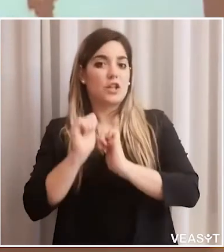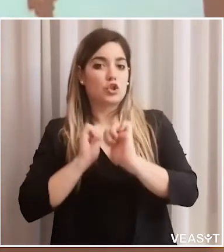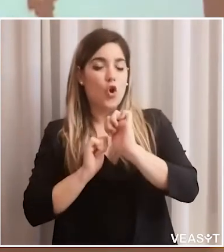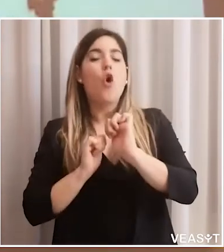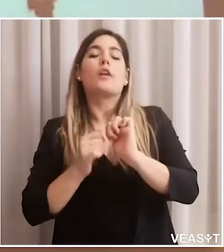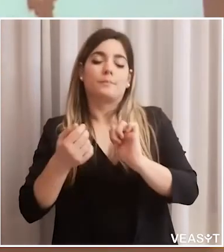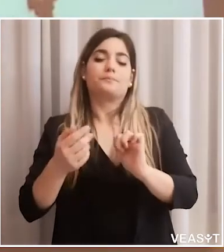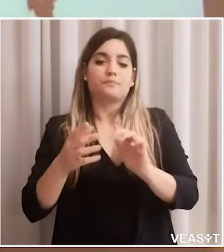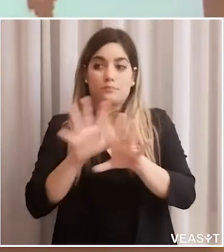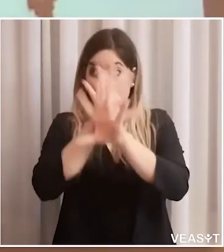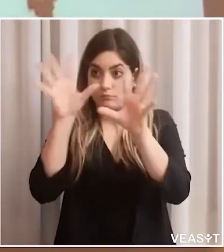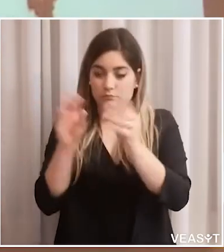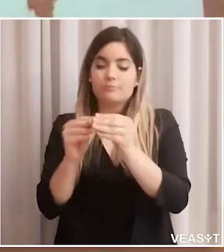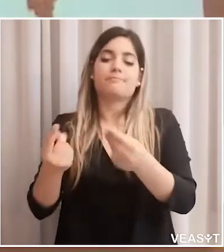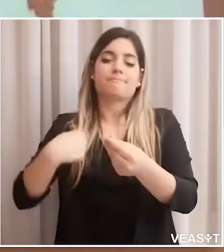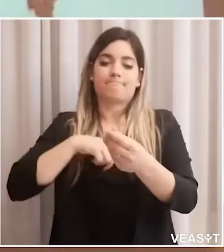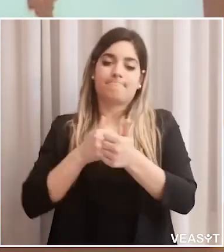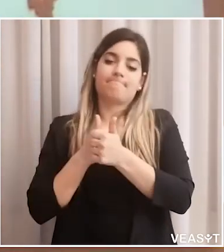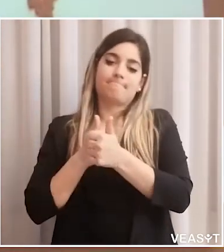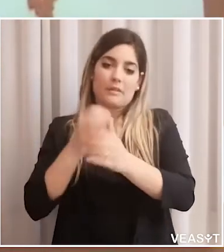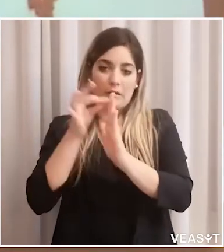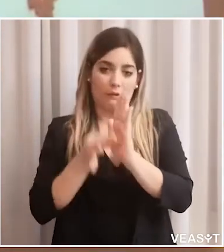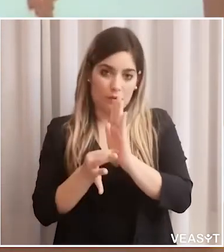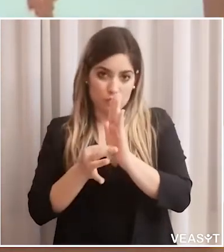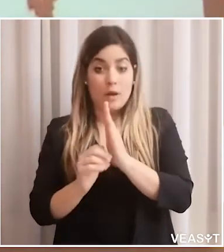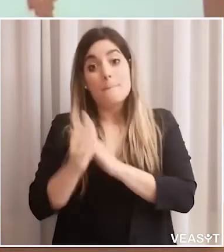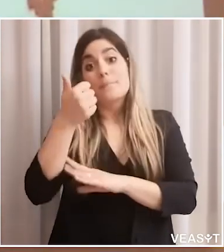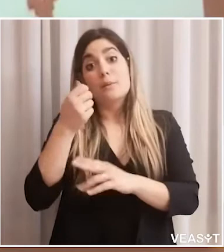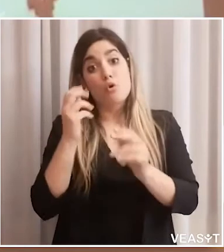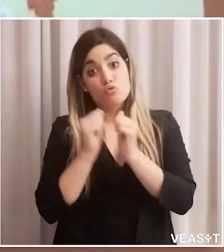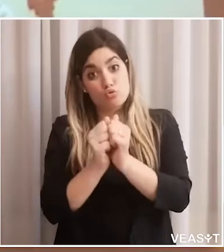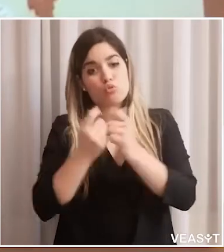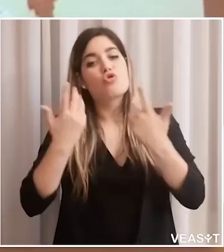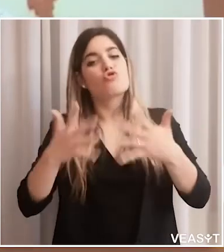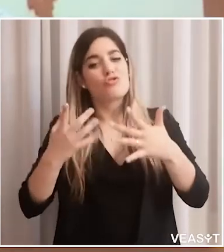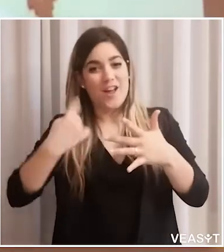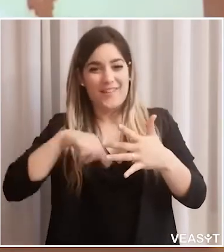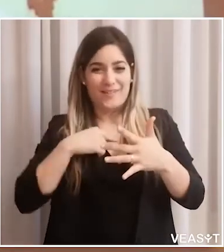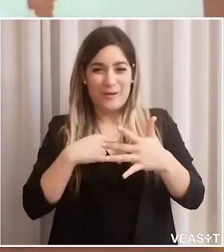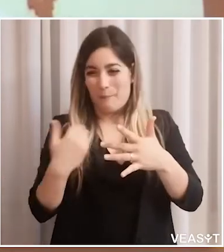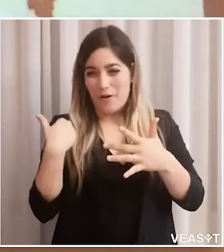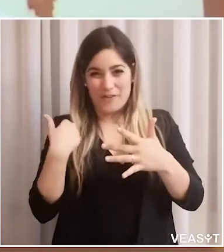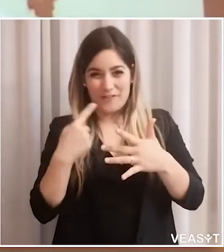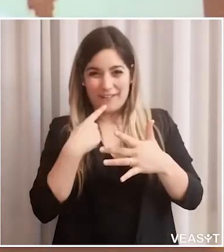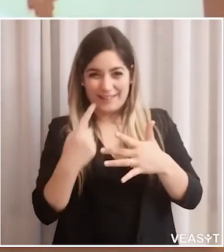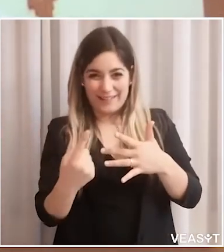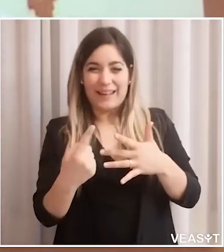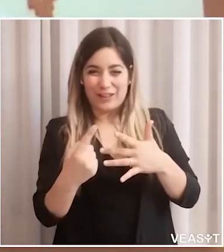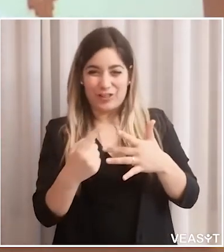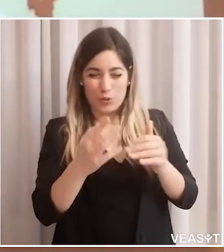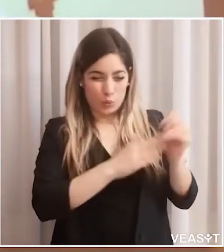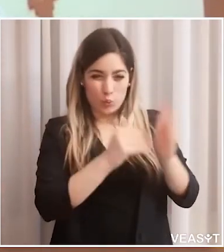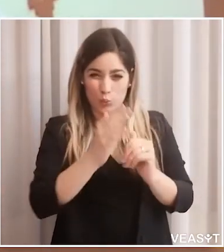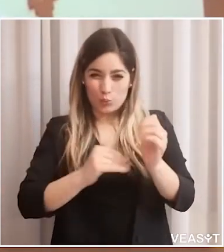intervenute dalla regione Vento e non da ultimo nei nostri servizi di prevenzione. Quindi io posso dire che nel